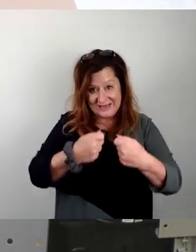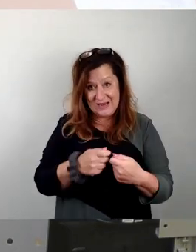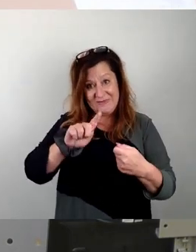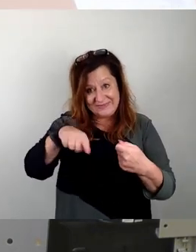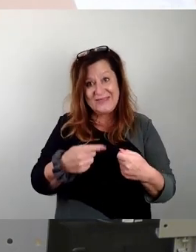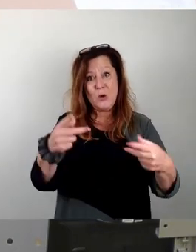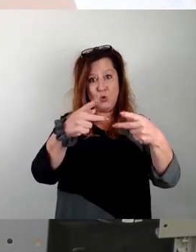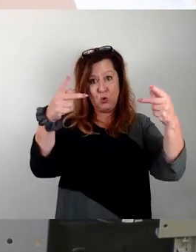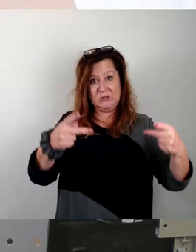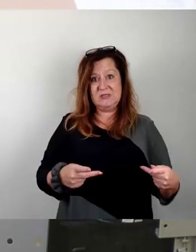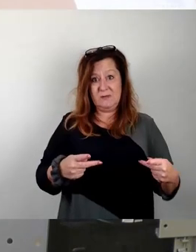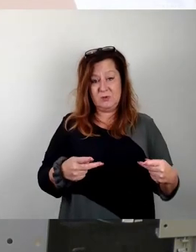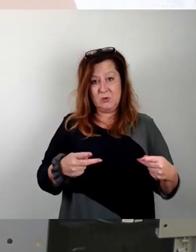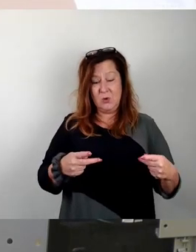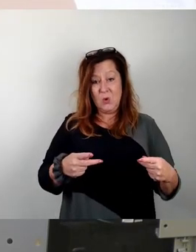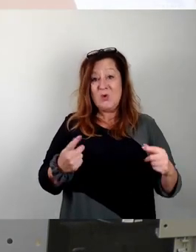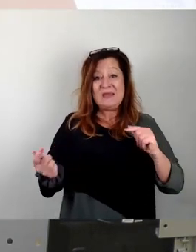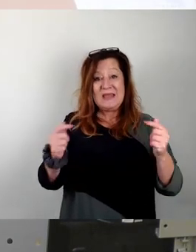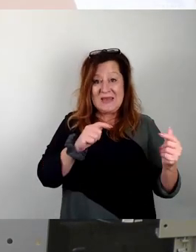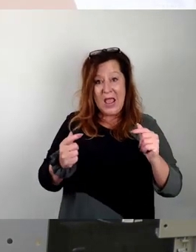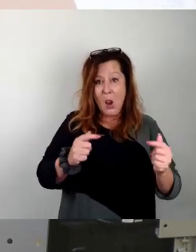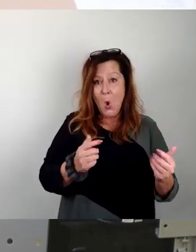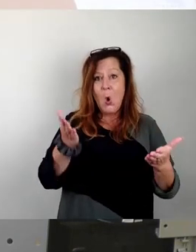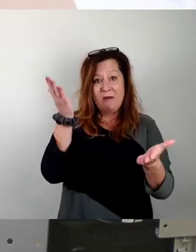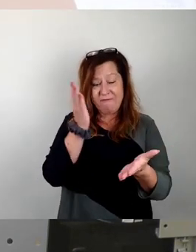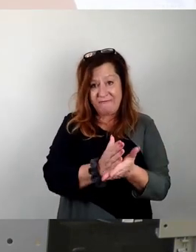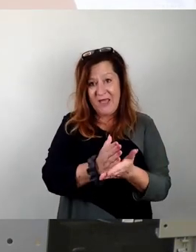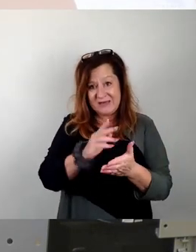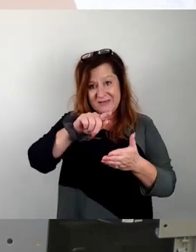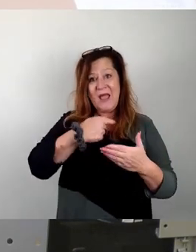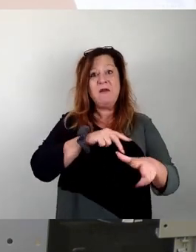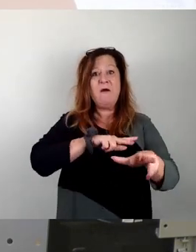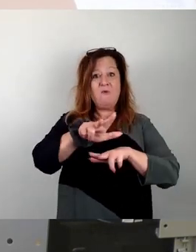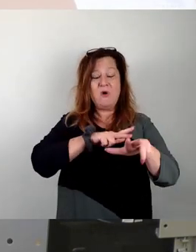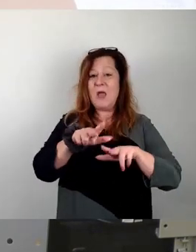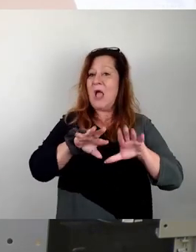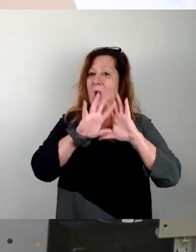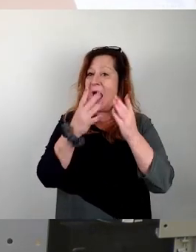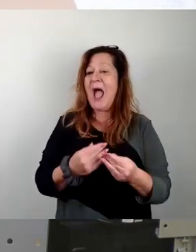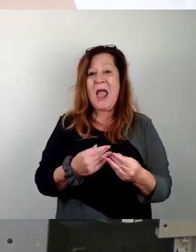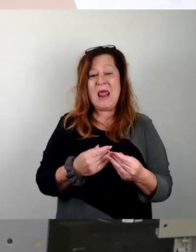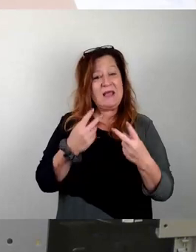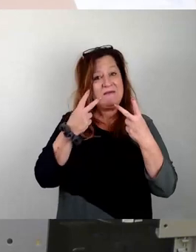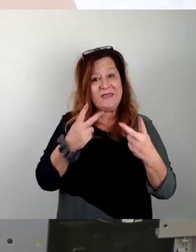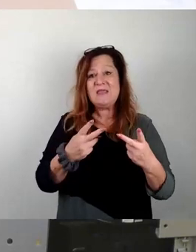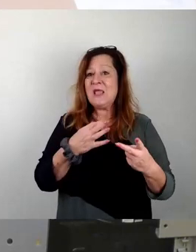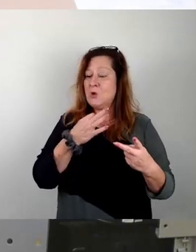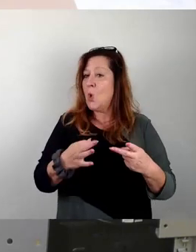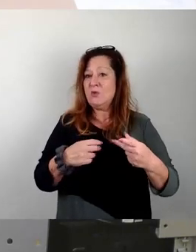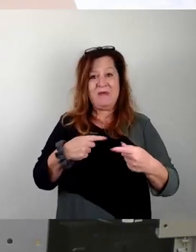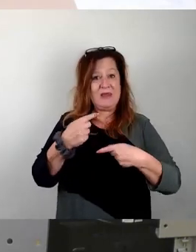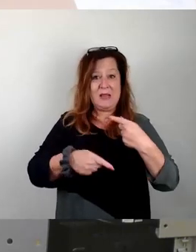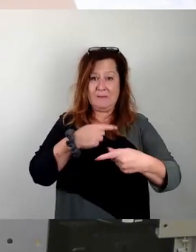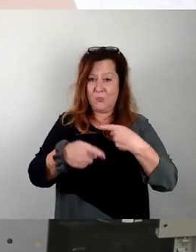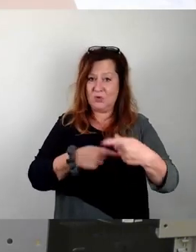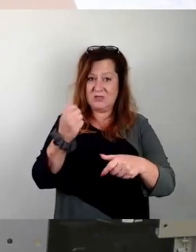Und lassen Sie nach dem Dialog die Verwaltung alle notwendigen Abwägungen vornehmen. Vielen Dank für